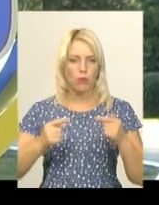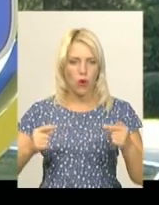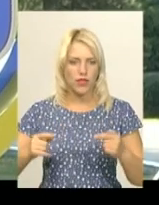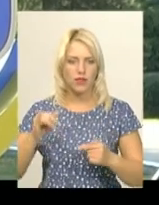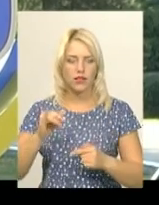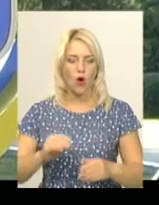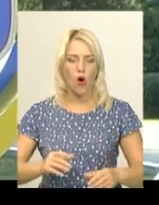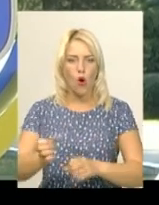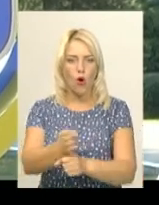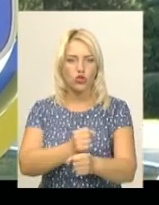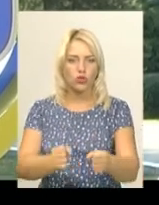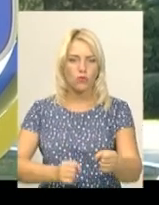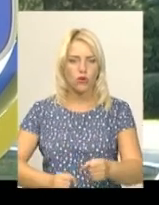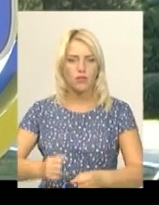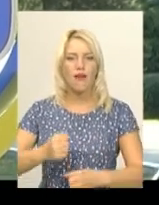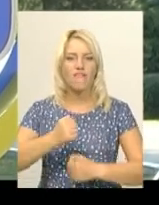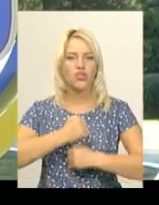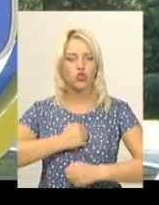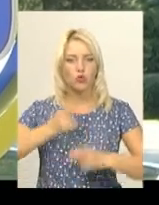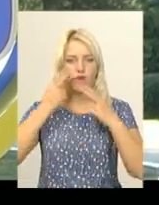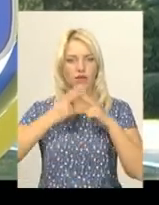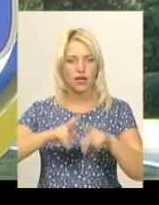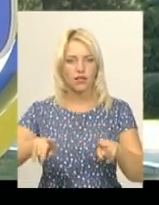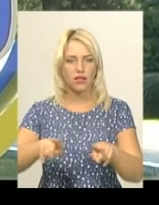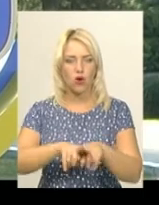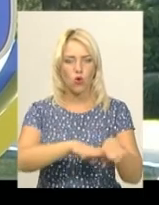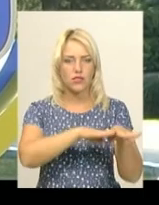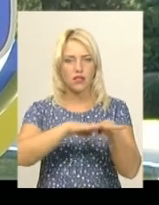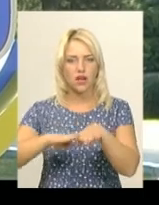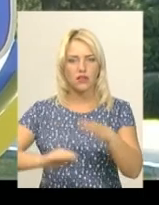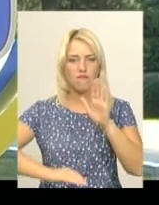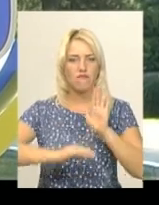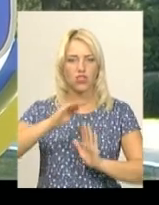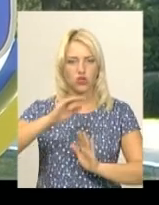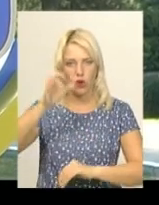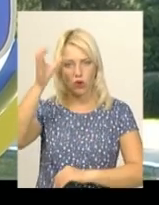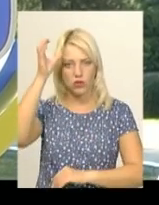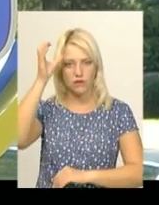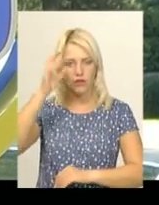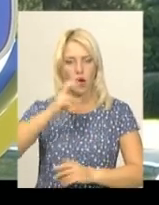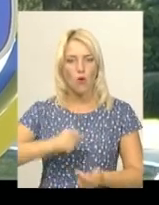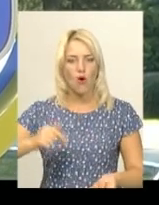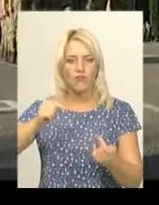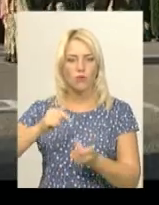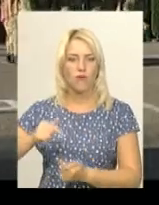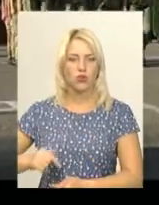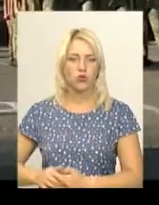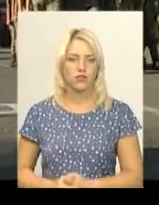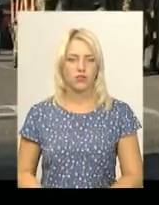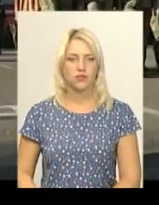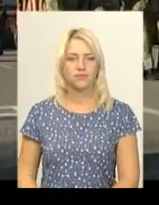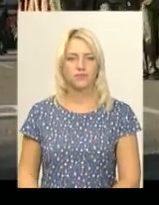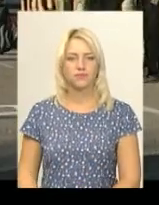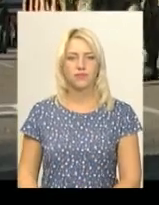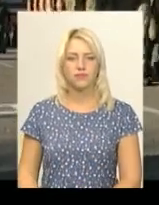оскроєння, військова техніка, а також стандарти вищої освіти по відповідним спеціальностям. Михайло Жула,